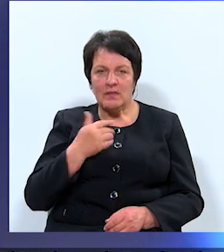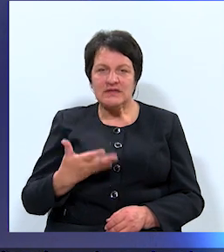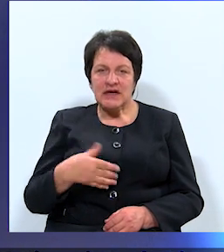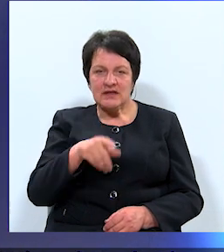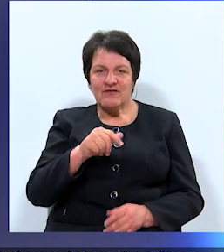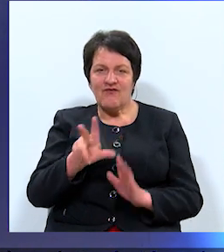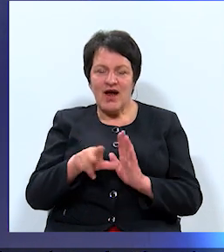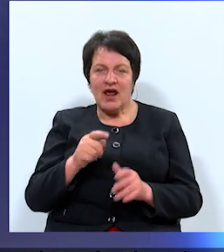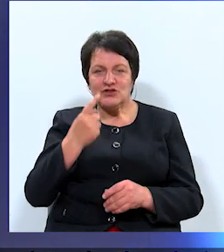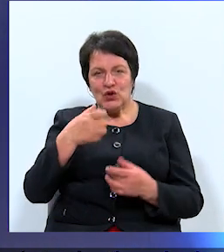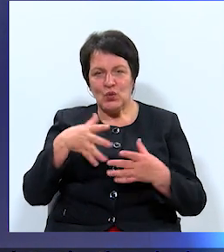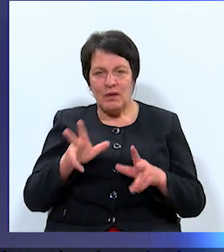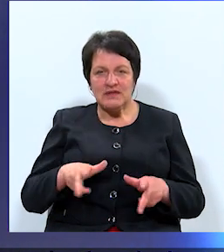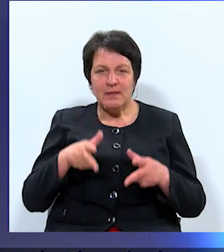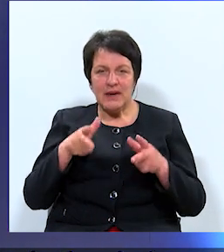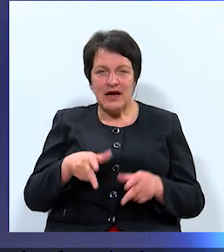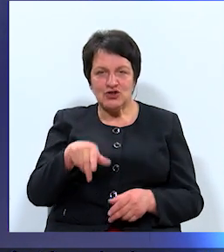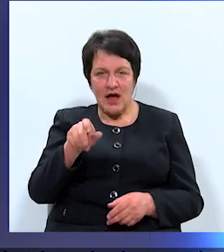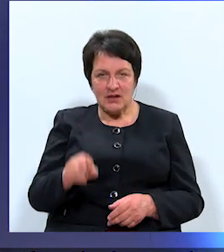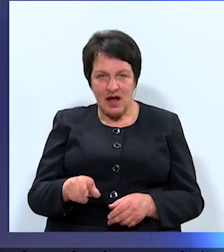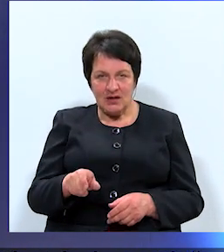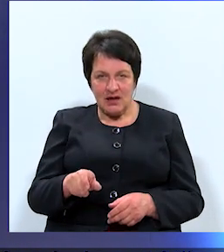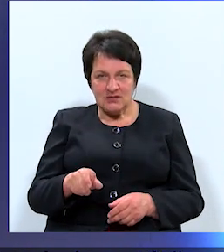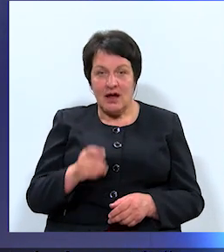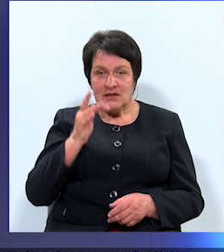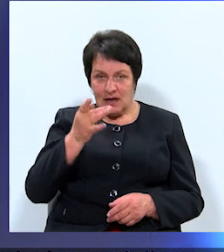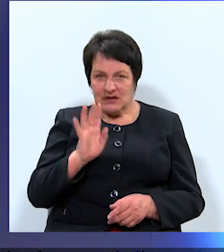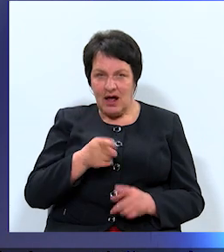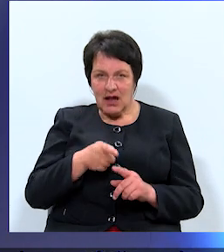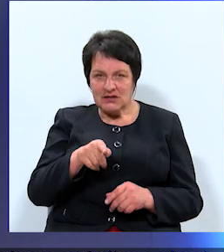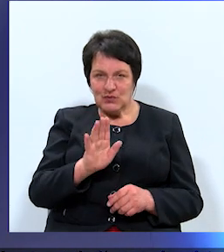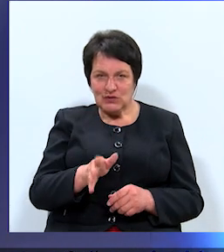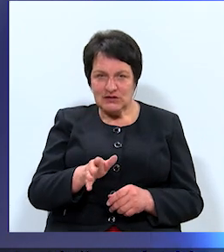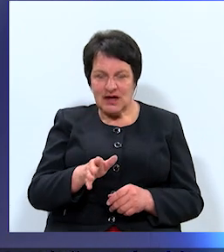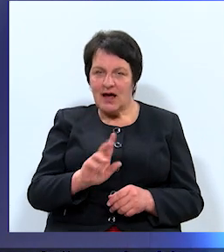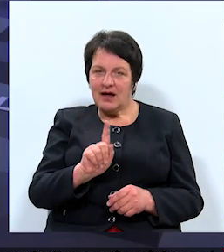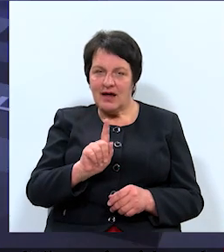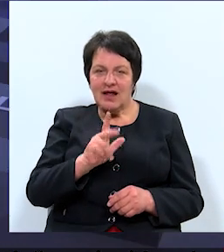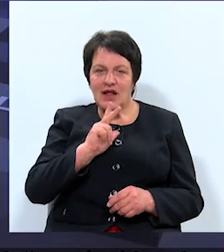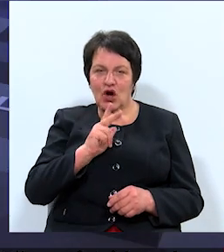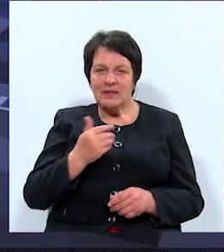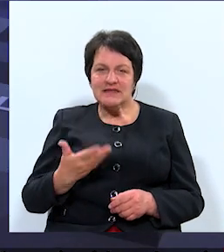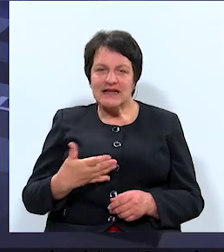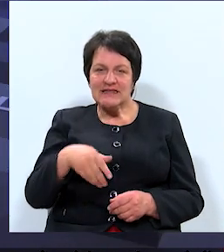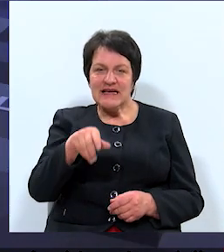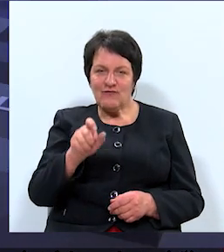vēlēts domes priekšsādākais, kuram būtu atbalsts. Cērāms, tāds būs? Daugavpils iedzīvotāju.